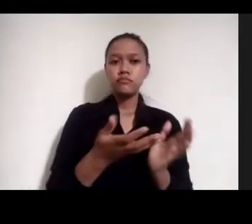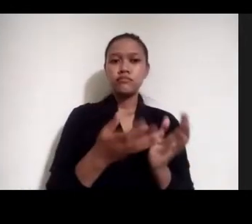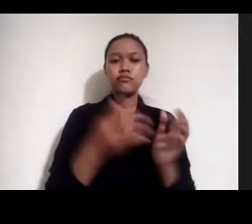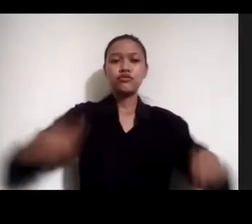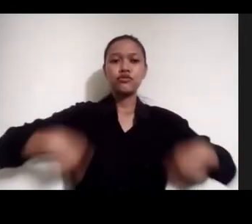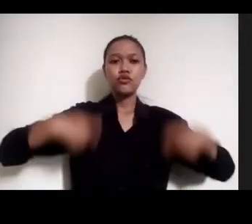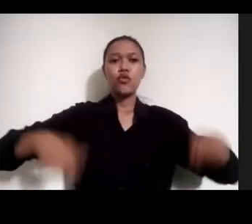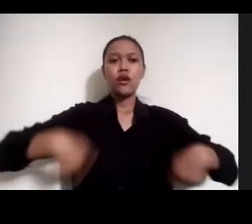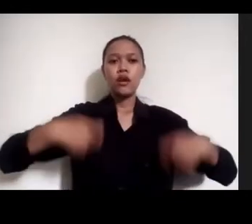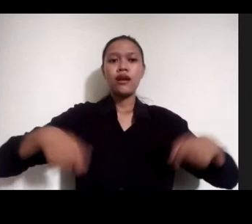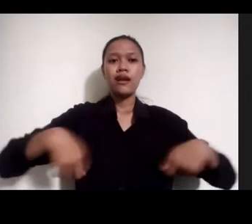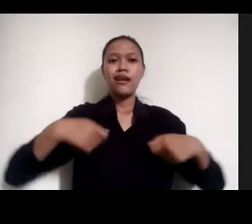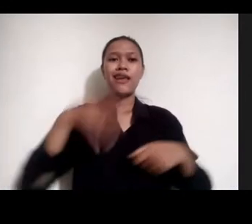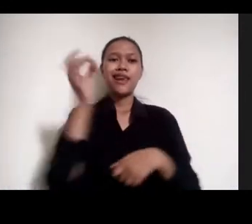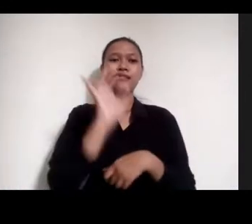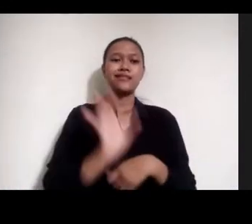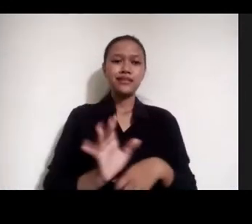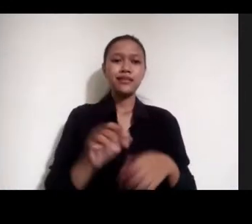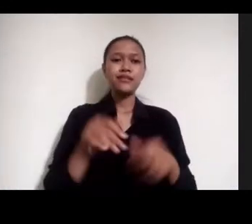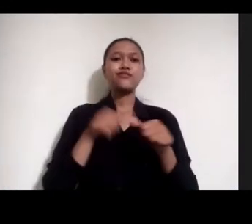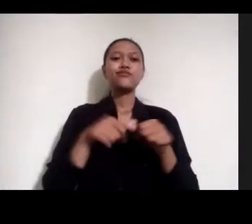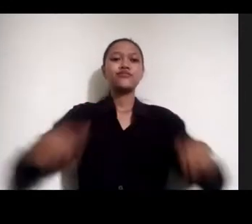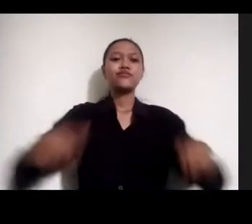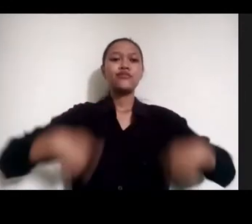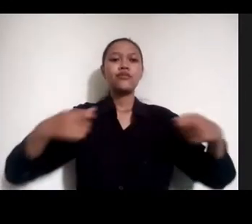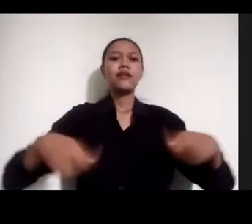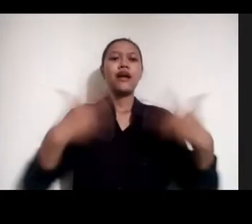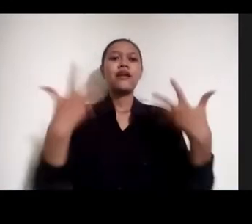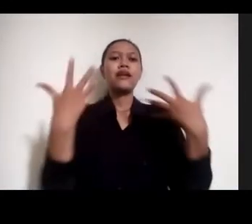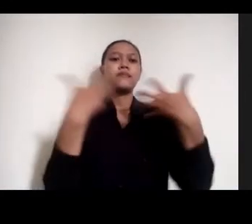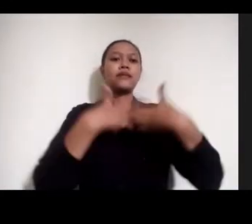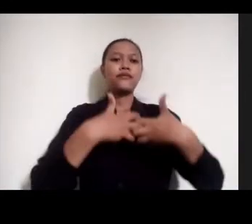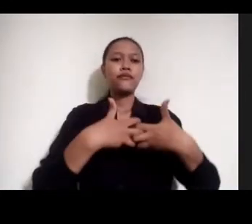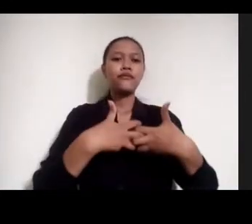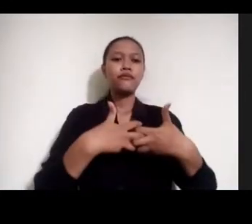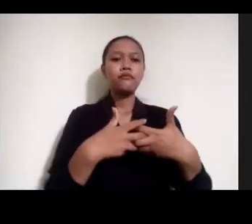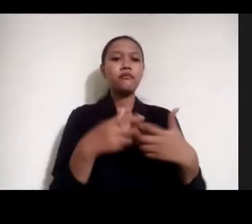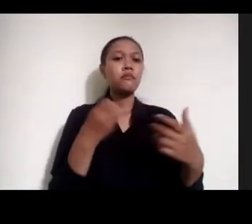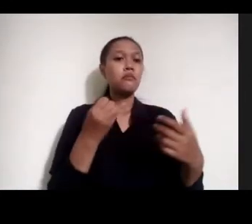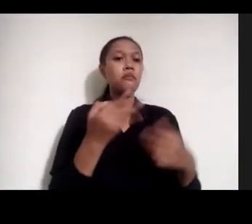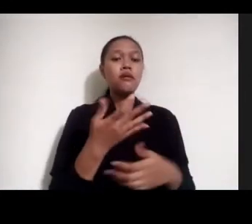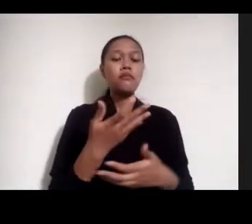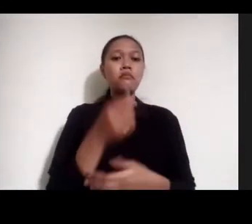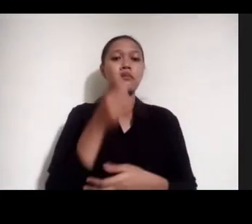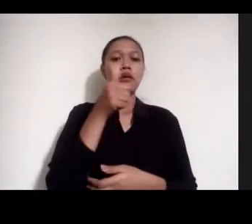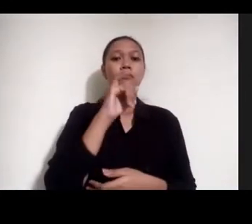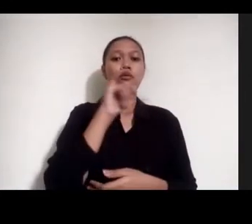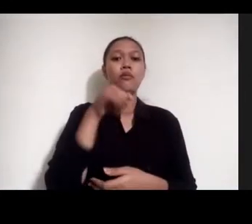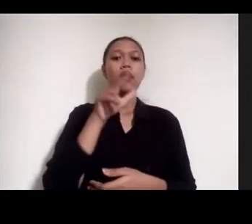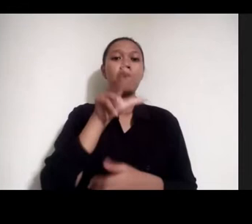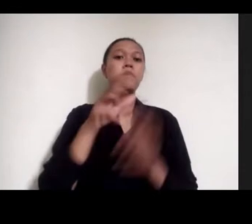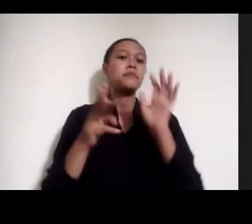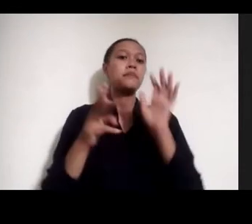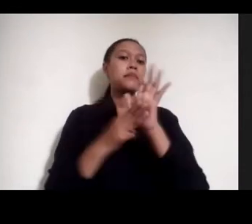Elektrik Dan kursi Roda Adaptif Sebesar 6,8 miliar Itu juga Tender dari Kementerian Sosial